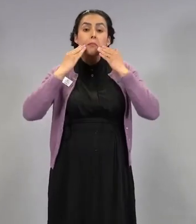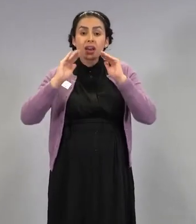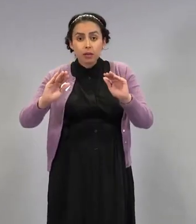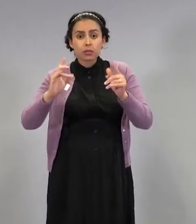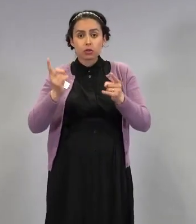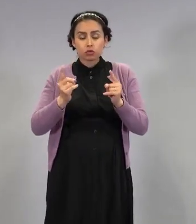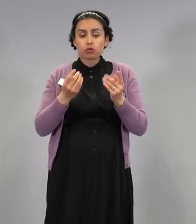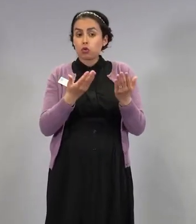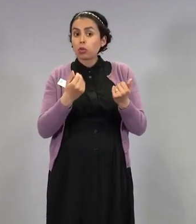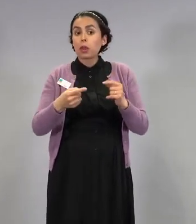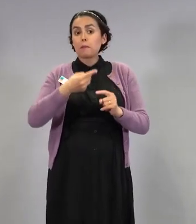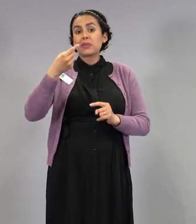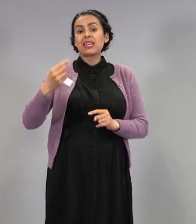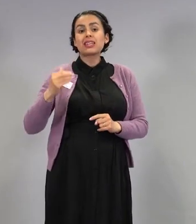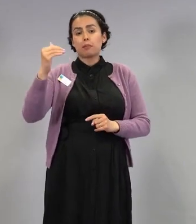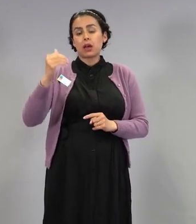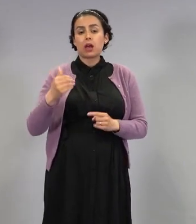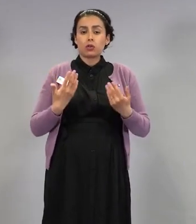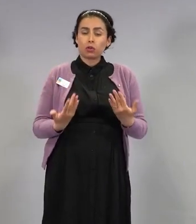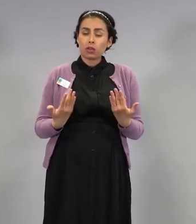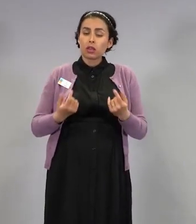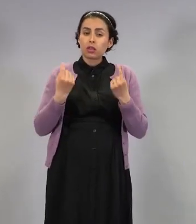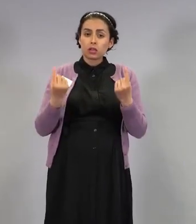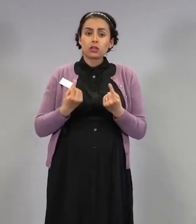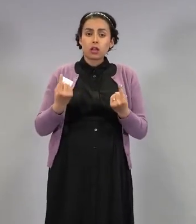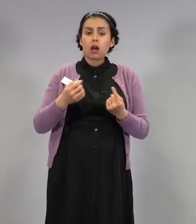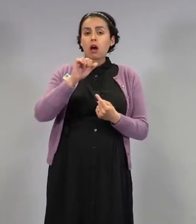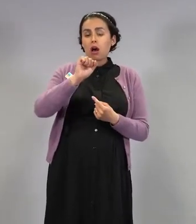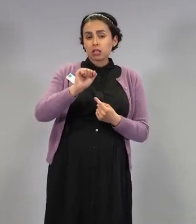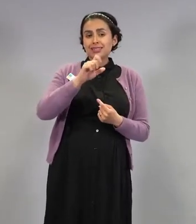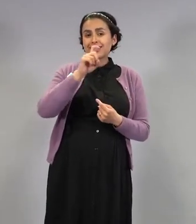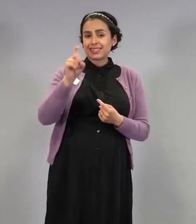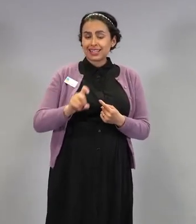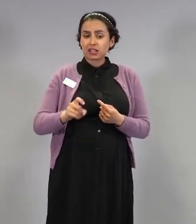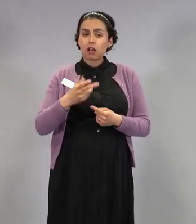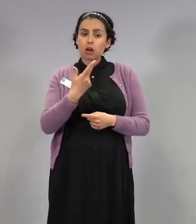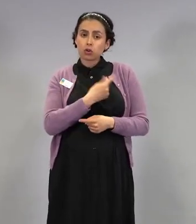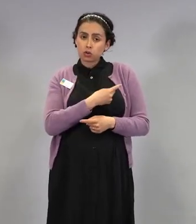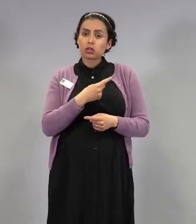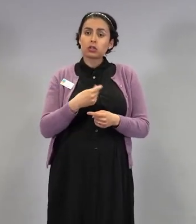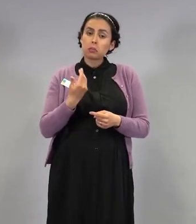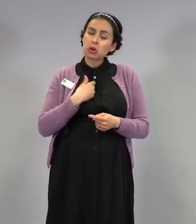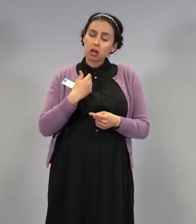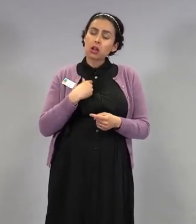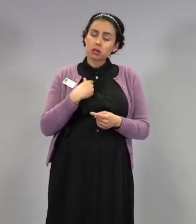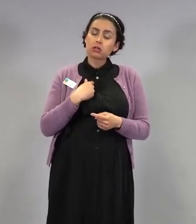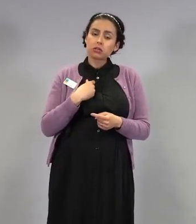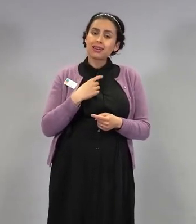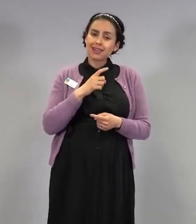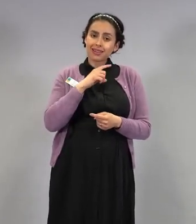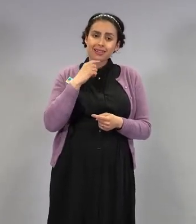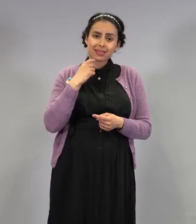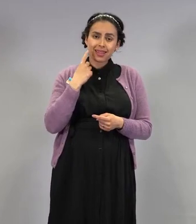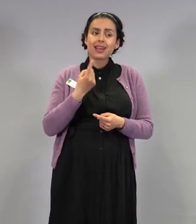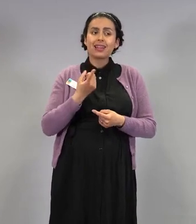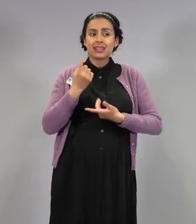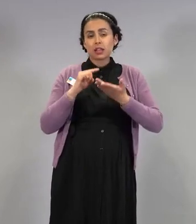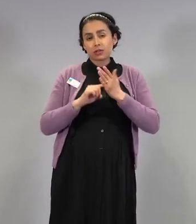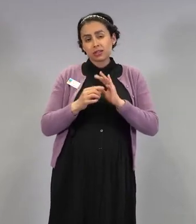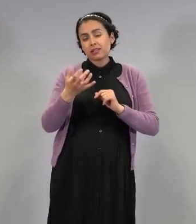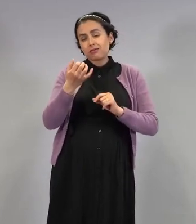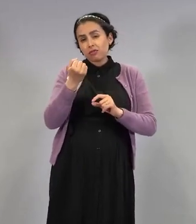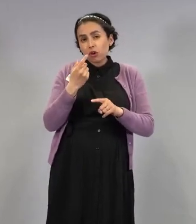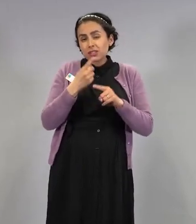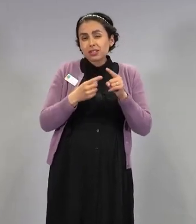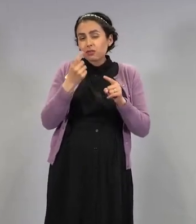Nyt taitaa olla se tilanne, että AstraZeneca-rokotetta on vähän Suomessa ylimäärin. Eli silloin sitä sinänsä voisi vähän lyhentää